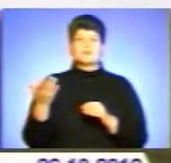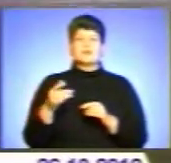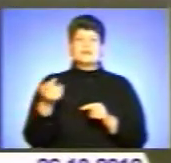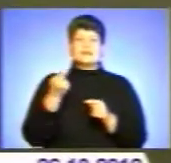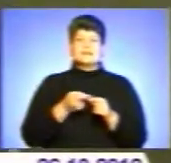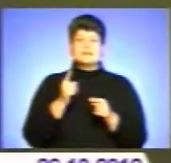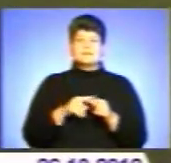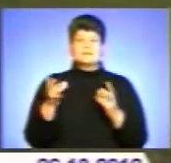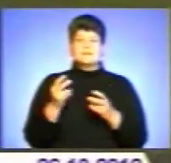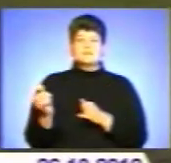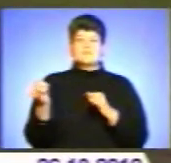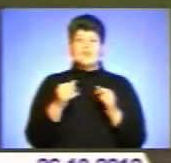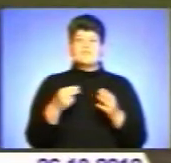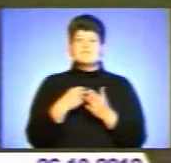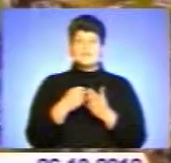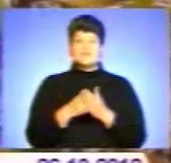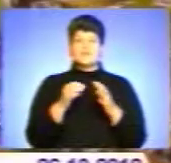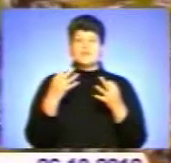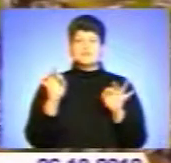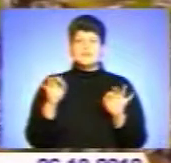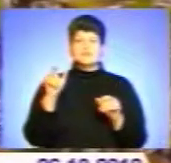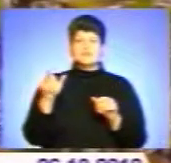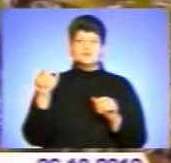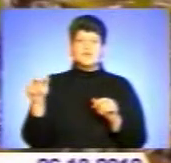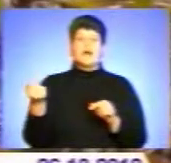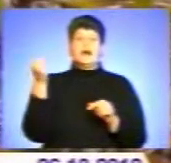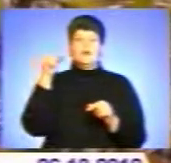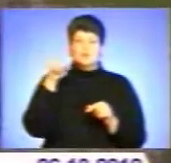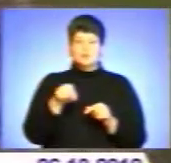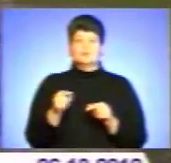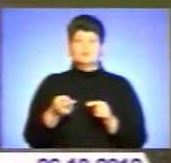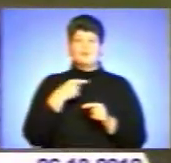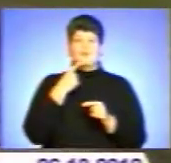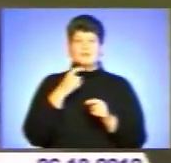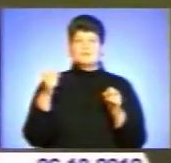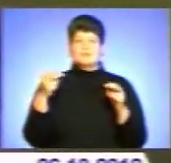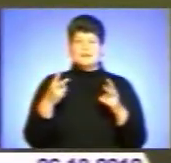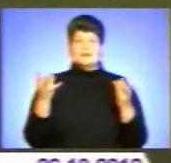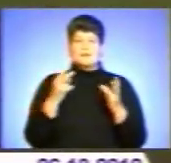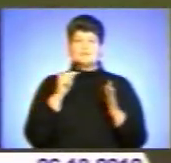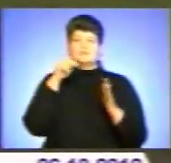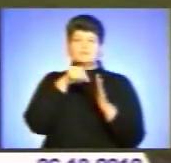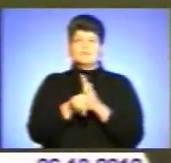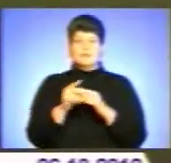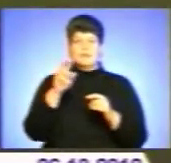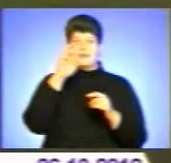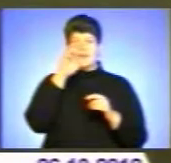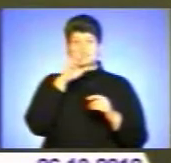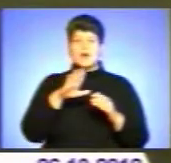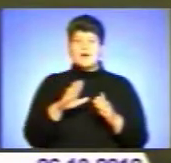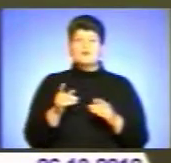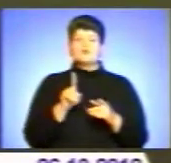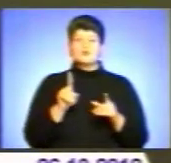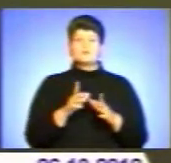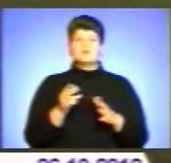забезпечити фінансову незалежність аграріїв. І тут, стверджують фахівці, важливо, щоб втрутилася держава. А точніше,